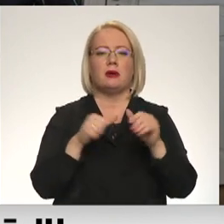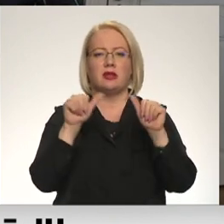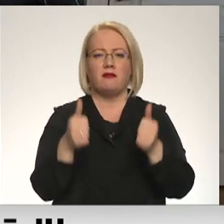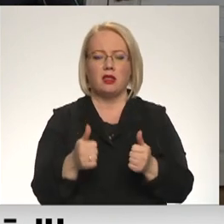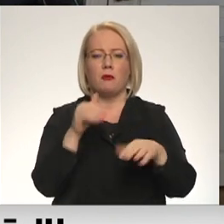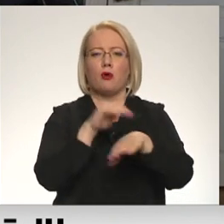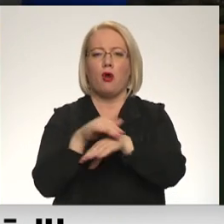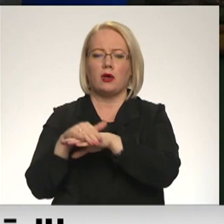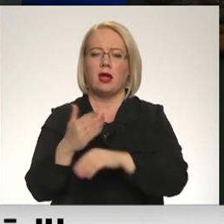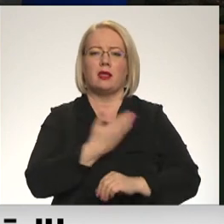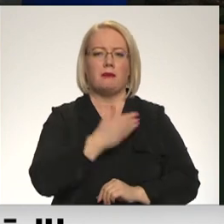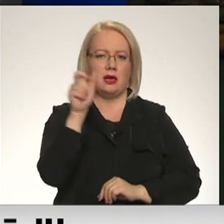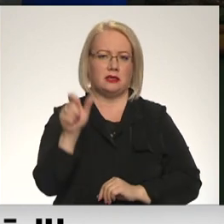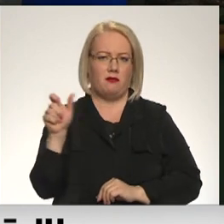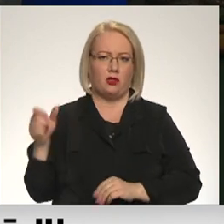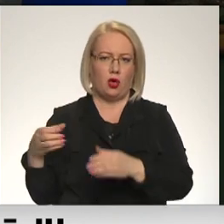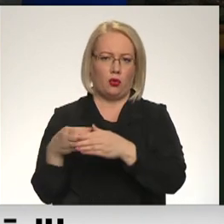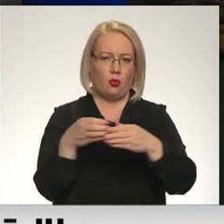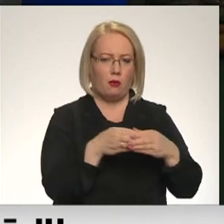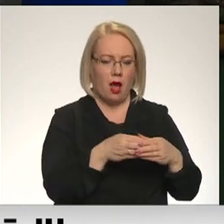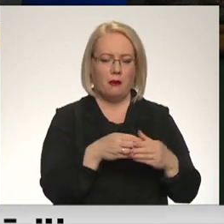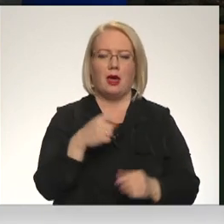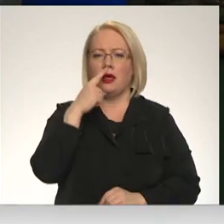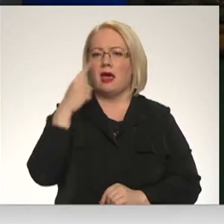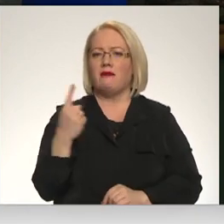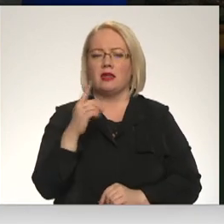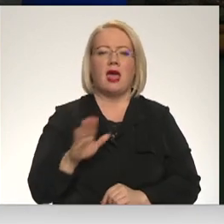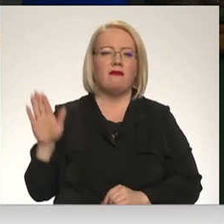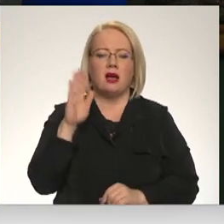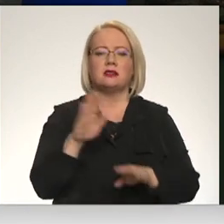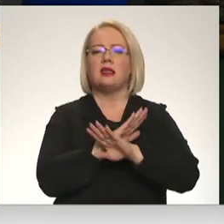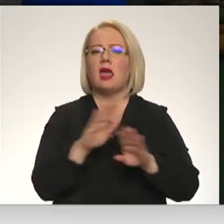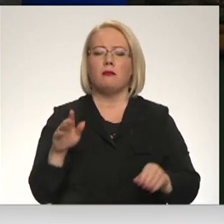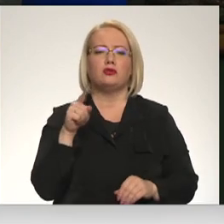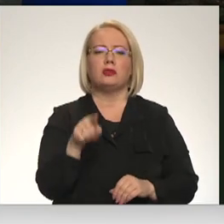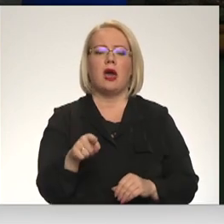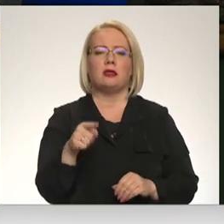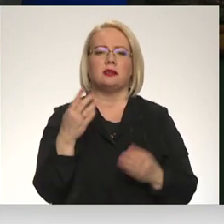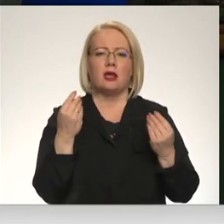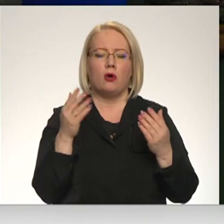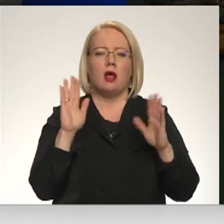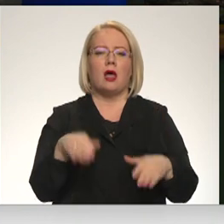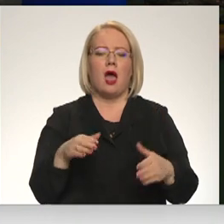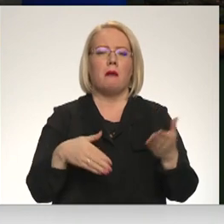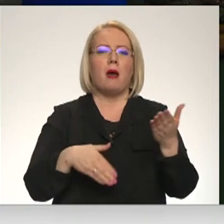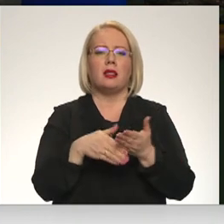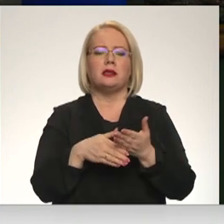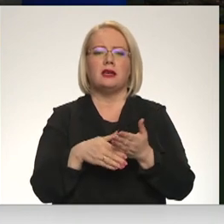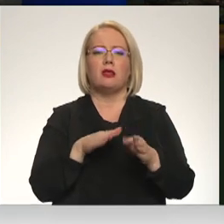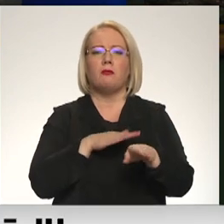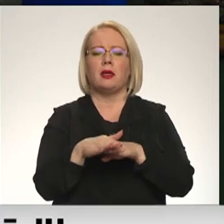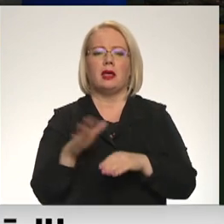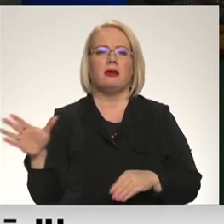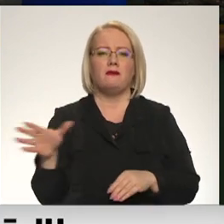iedzīvotāju grupām. Nevienai valstī nav un nebūs tādas naudas, lai atlīdzētu visu šī te kara